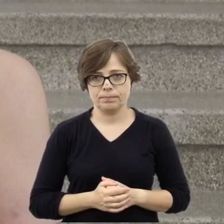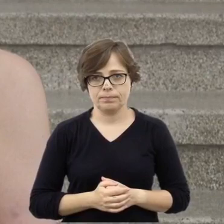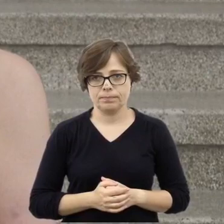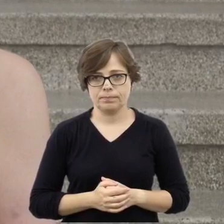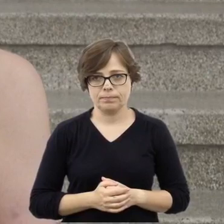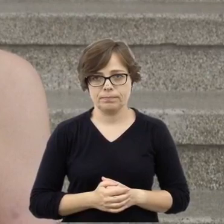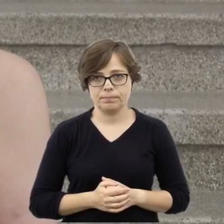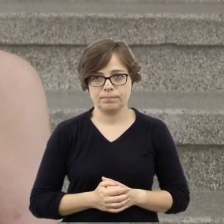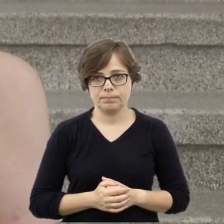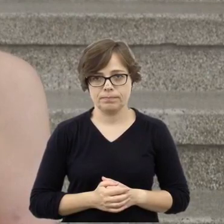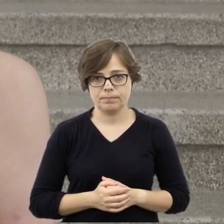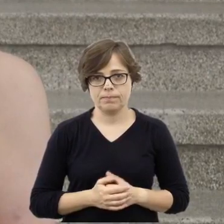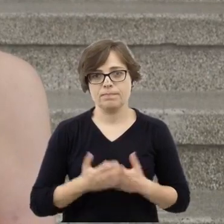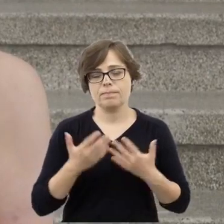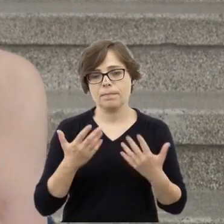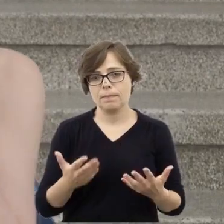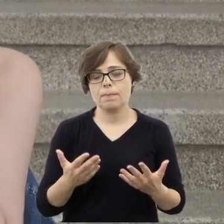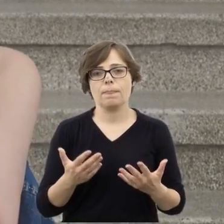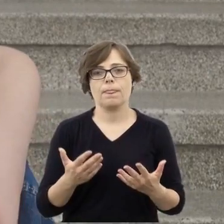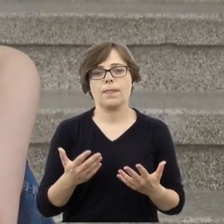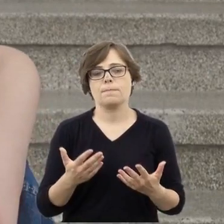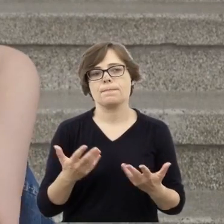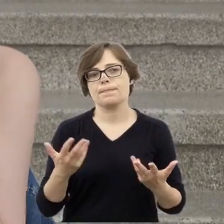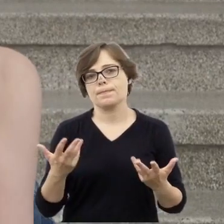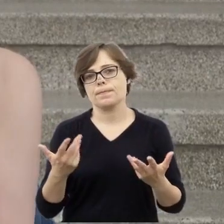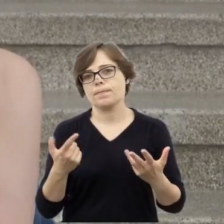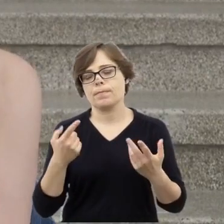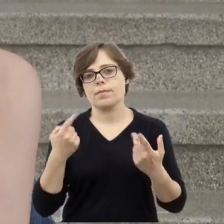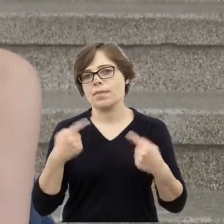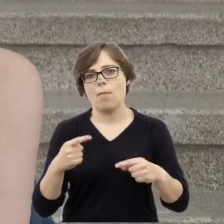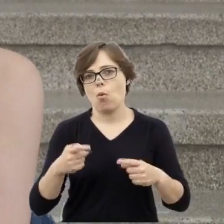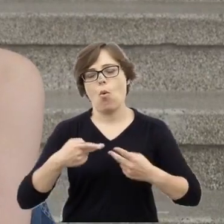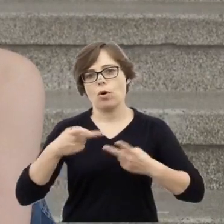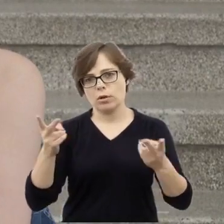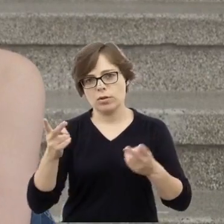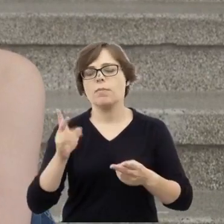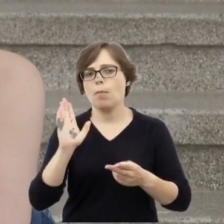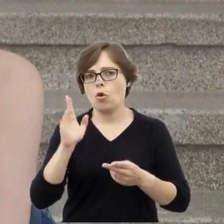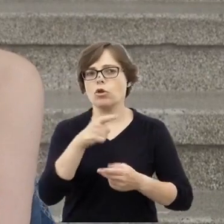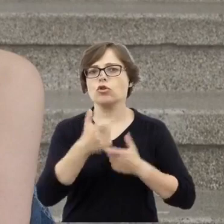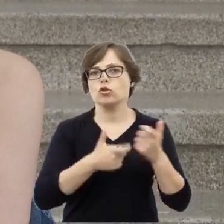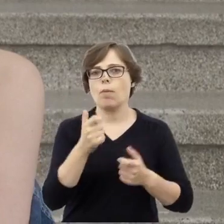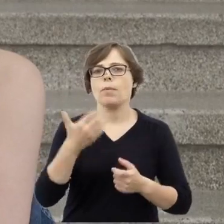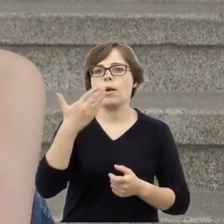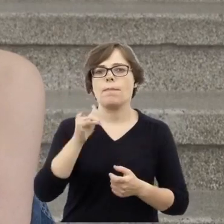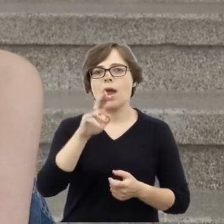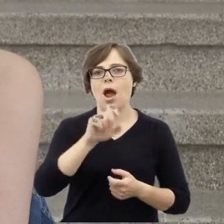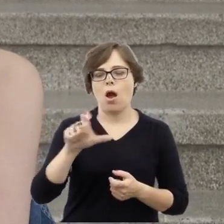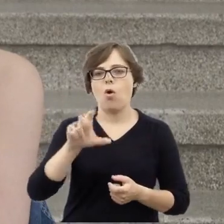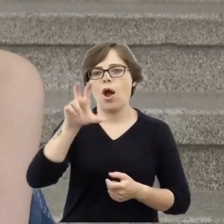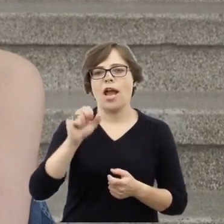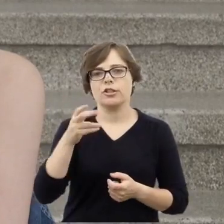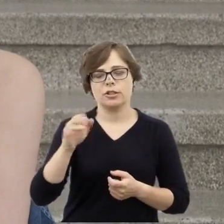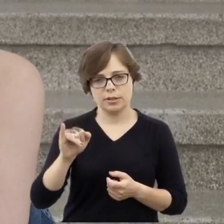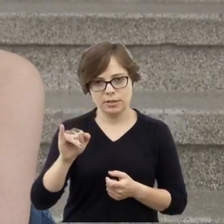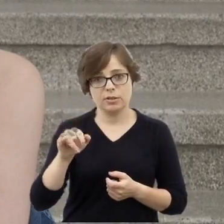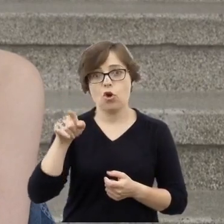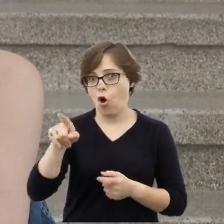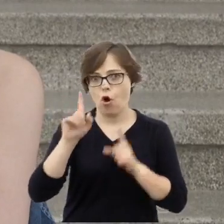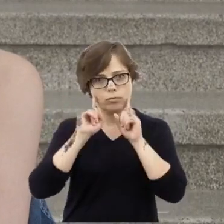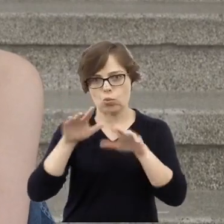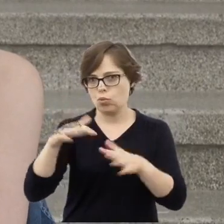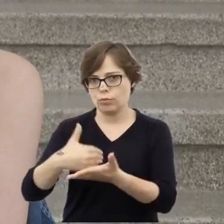Ponieważ mi udostępniono, zrobił to Michał Chęciński, mój dobroczyńca, bo